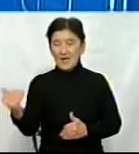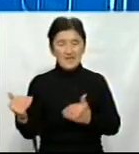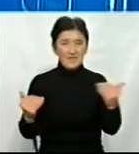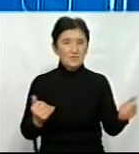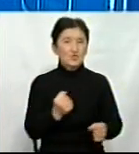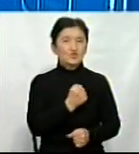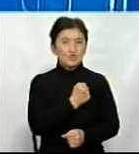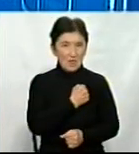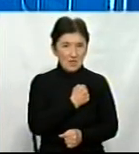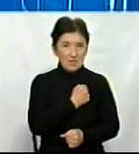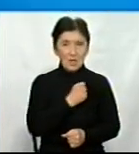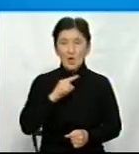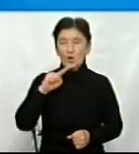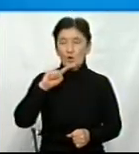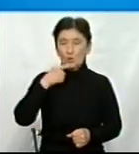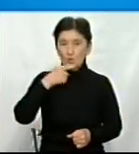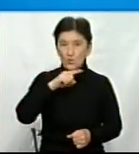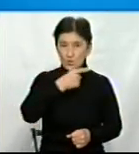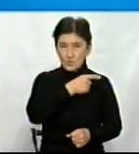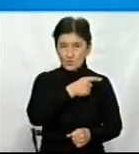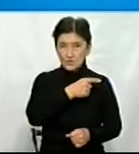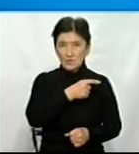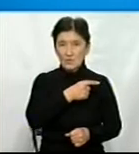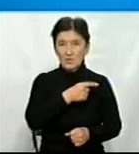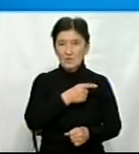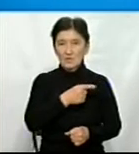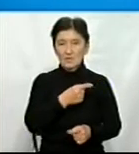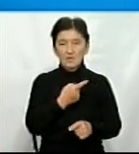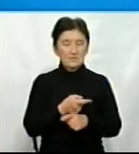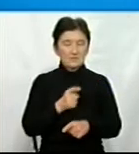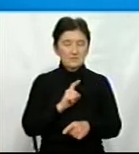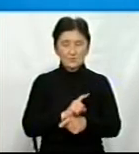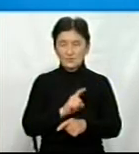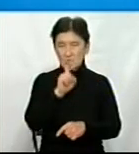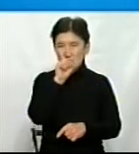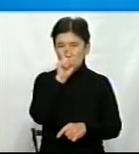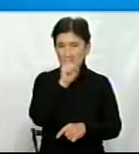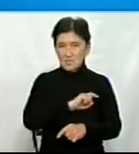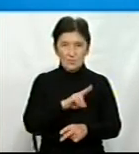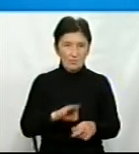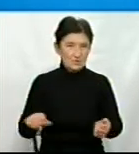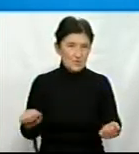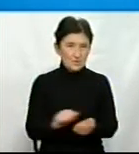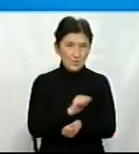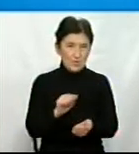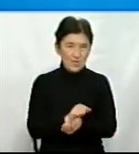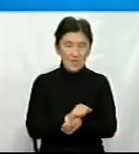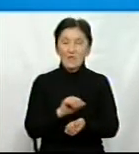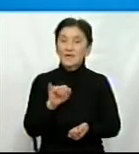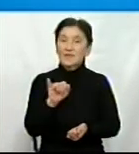кукурудзи посоняшник дуже зазнали негативного впливу посухи. І